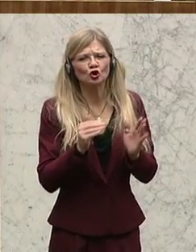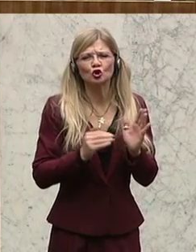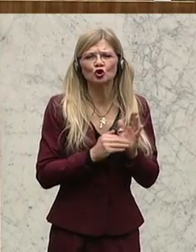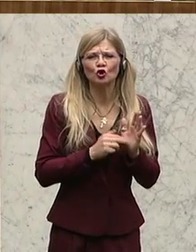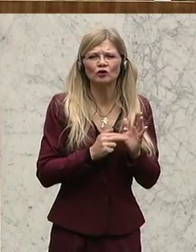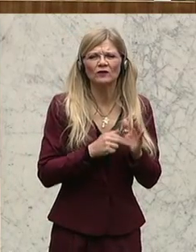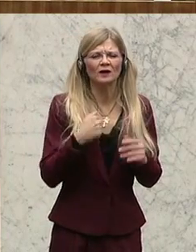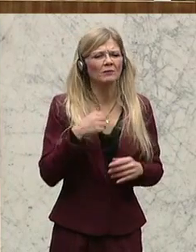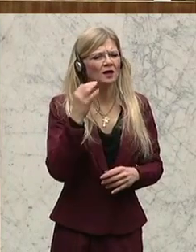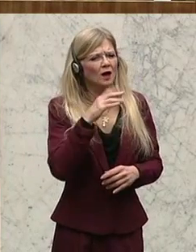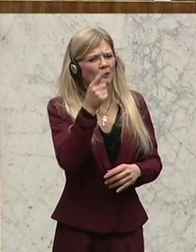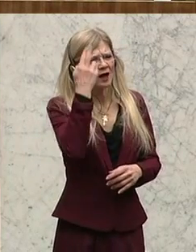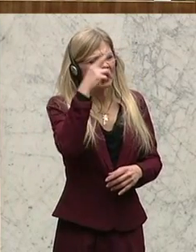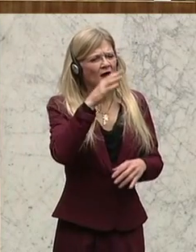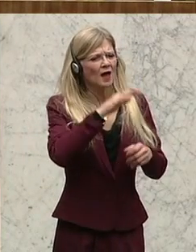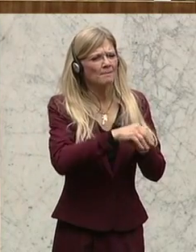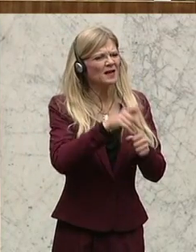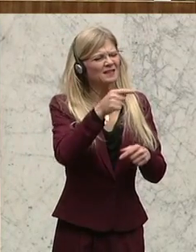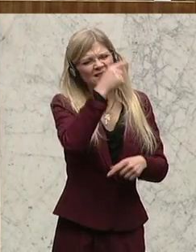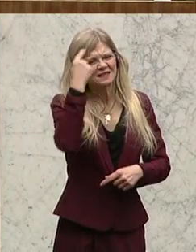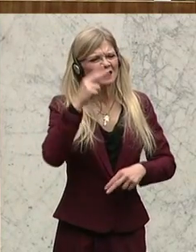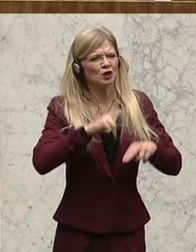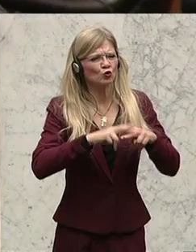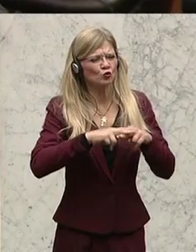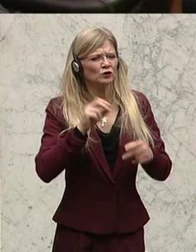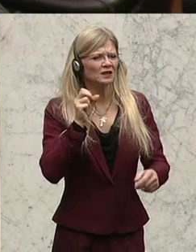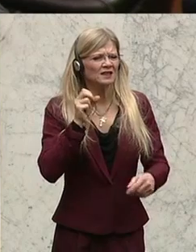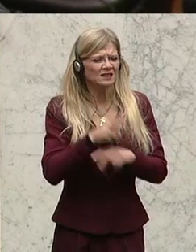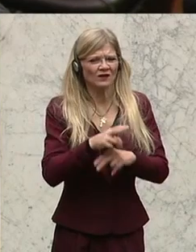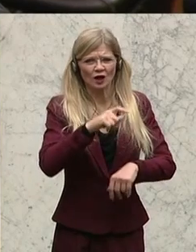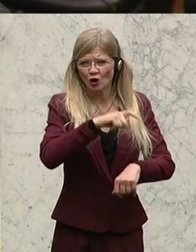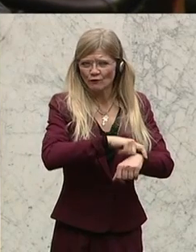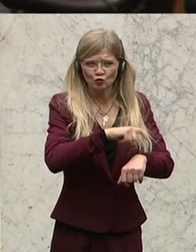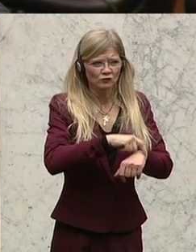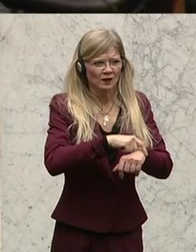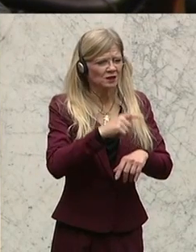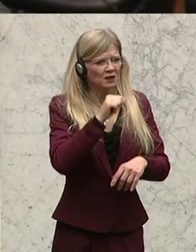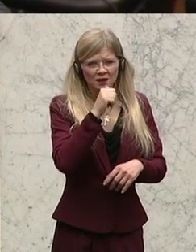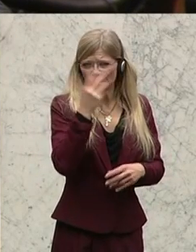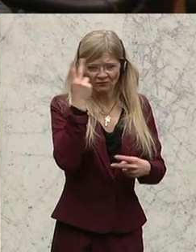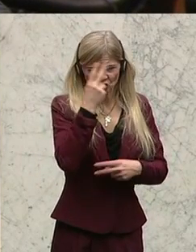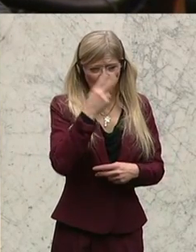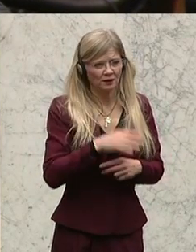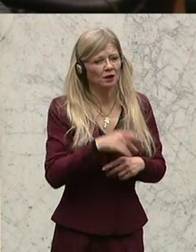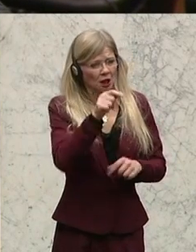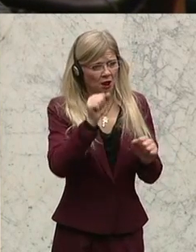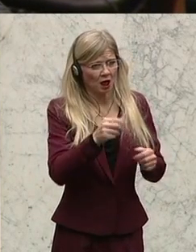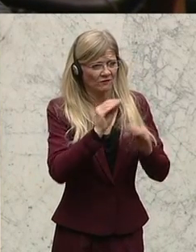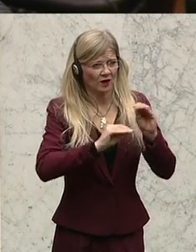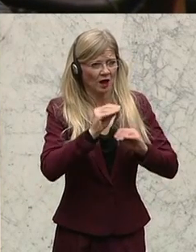Zweck der Fußfessel nicht ganz verstanden. Ich würde ihm empfehlen, beim Verein Neustart könnt ihr dort nachfragen, wie so ein Fußfessel funktioniert.